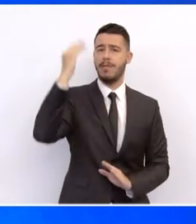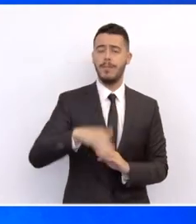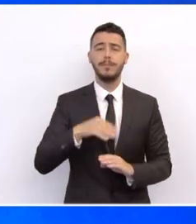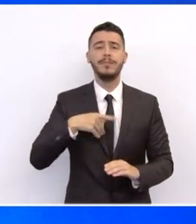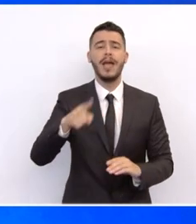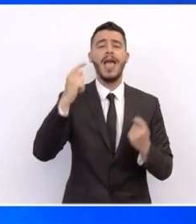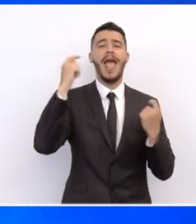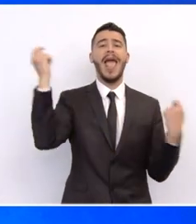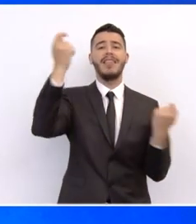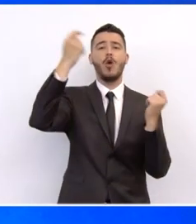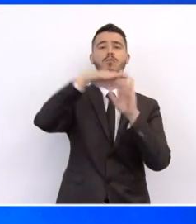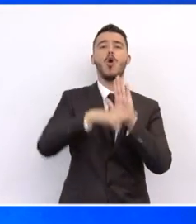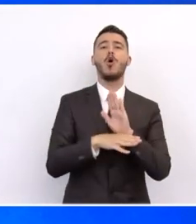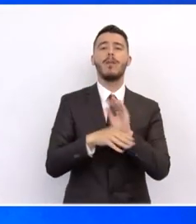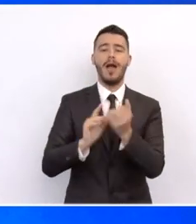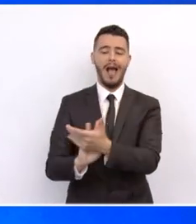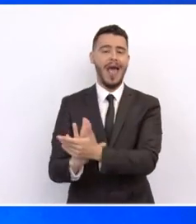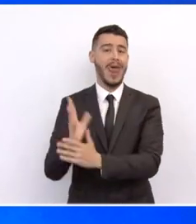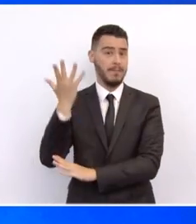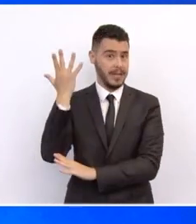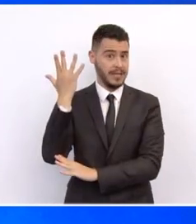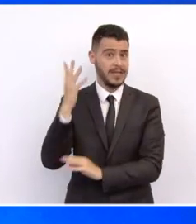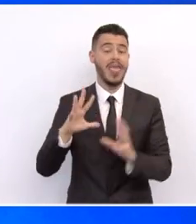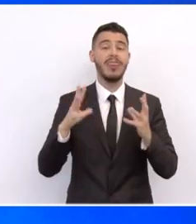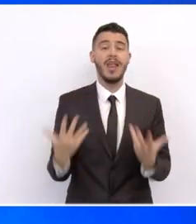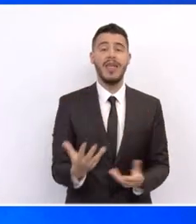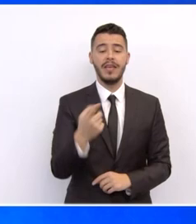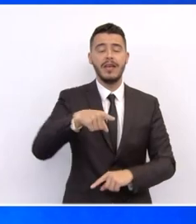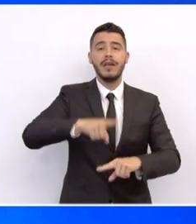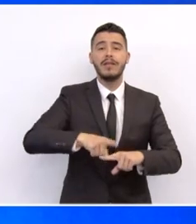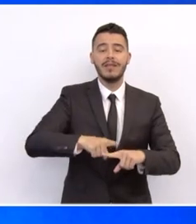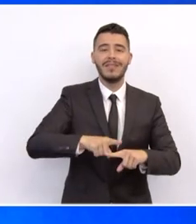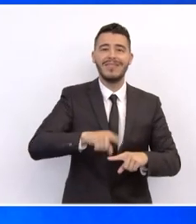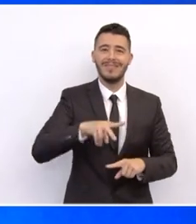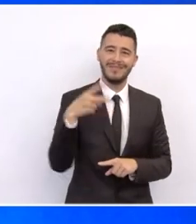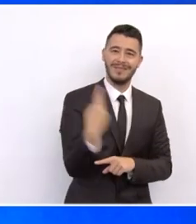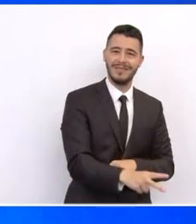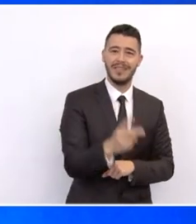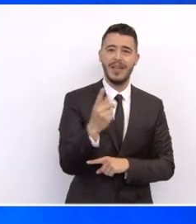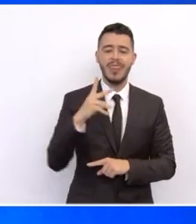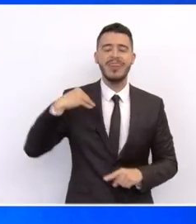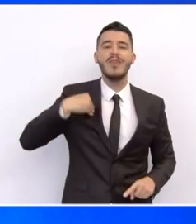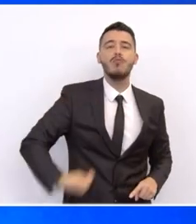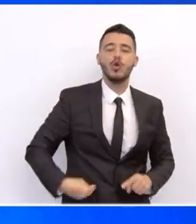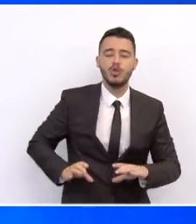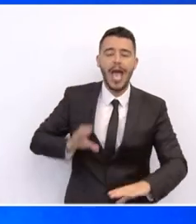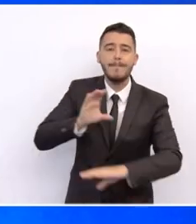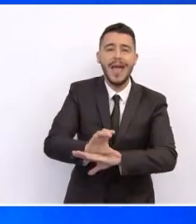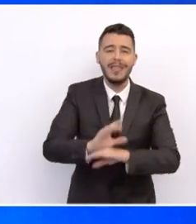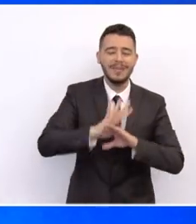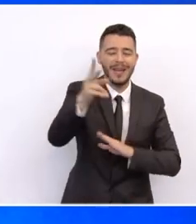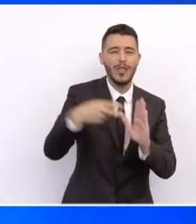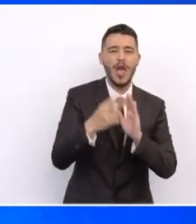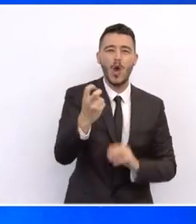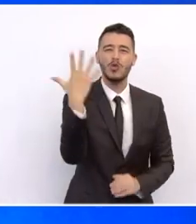το Εθνικό Πρόγραμμα Ανάπτυξης, δηλαδή τους εθνικούς πόρους του Προγράμματος Δημοσίων Επενδύσεων με χρονικό ορίζοντα το 2025.